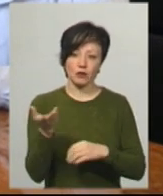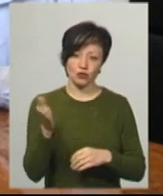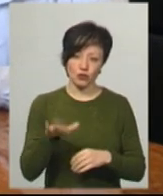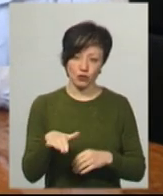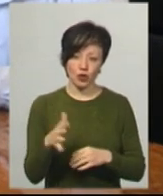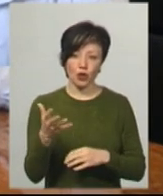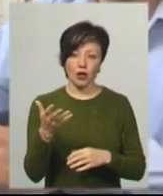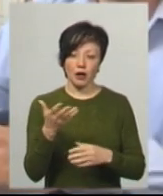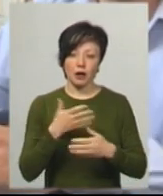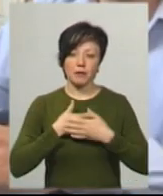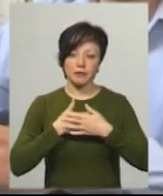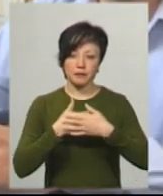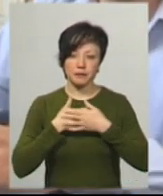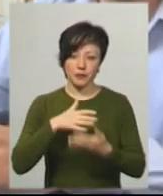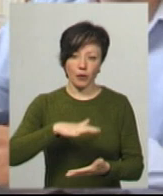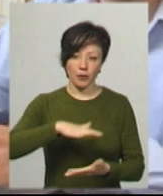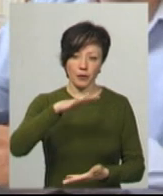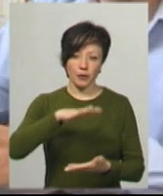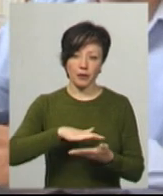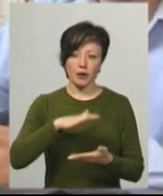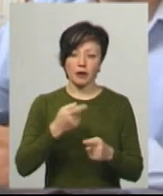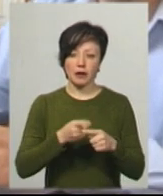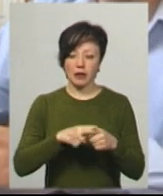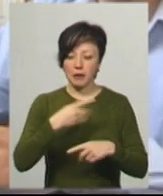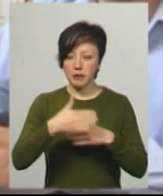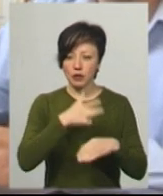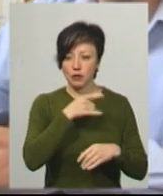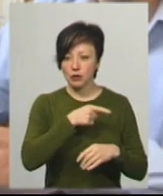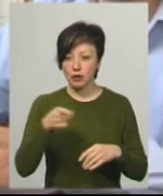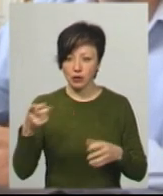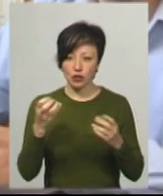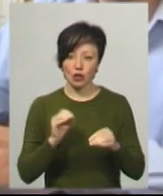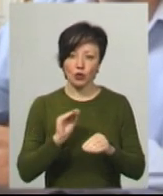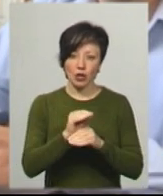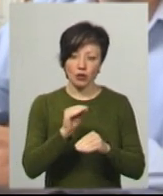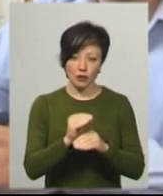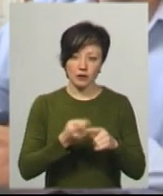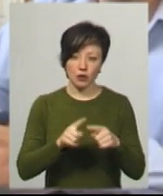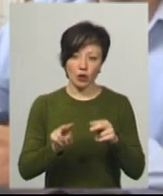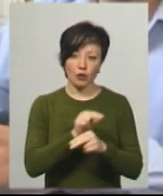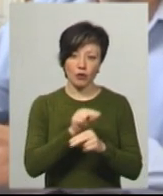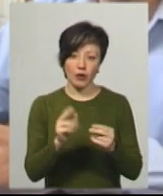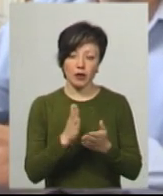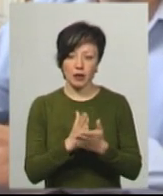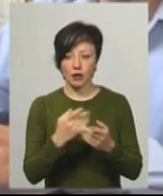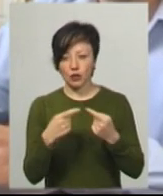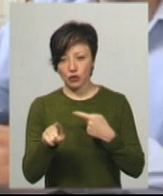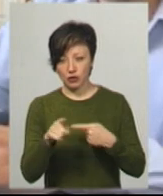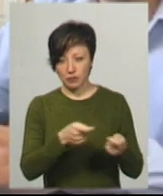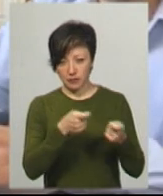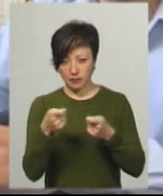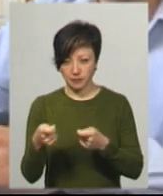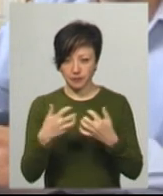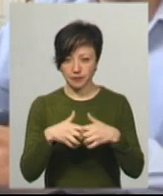штучної вентиляції легенів. Маємо отримати найближчим часом ще додаткові яшевелі апарати саме для цього лікувального закладу та для інших лікувальних закладів.